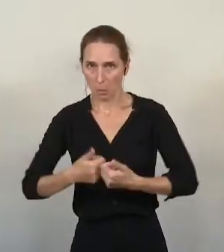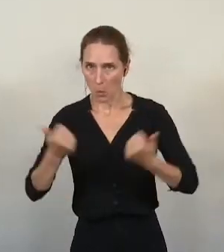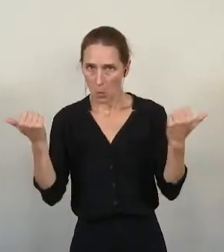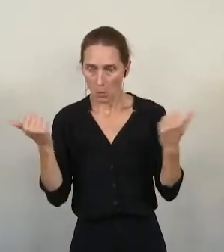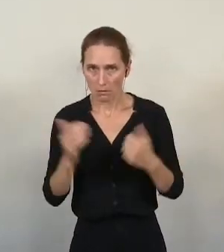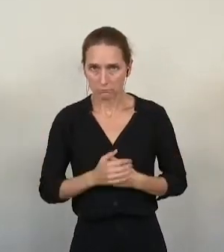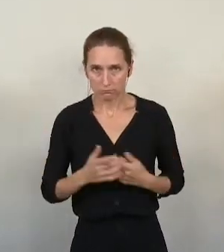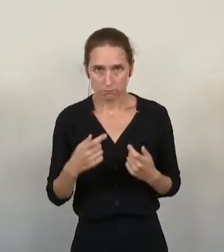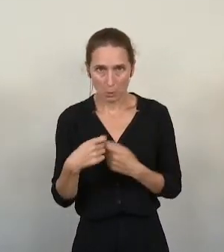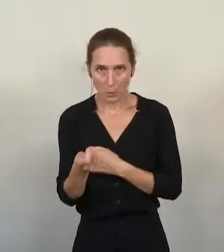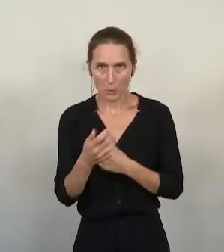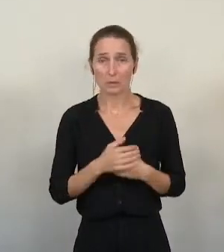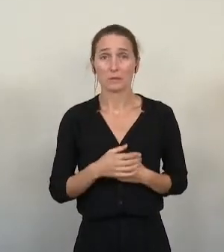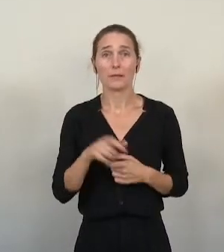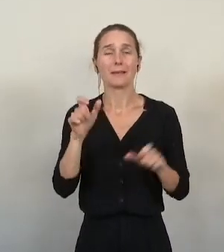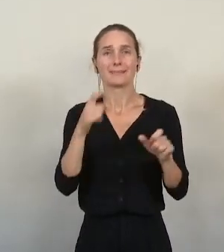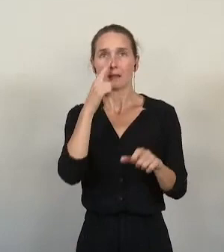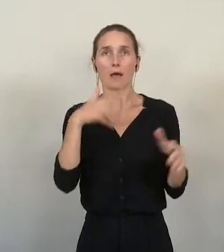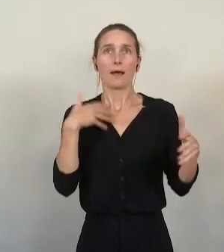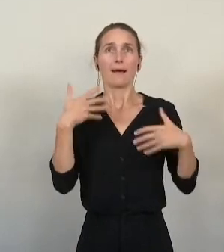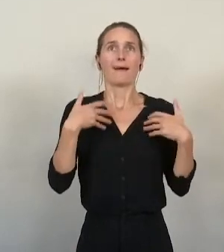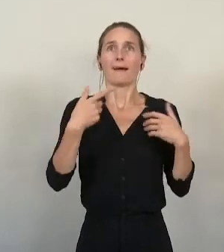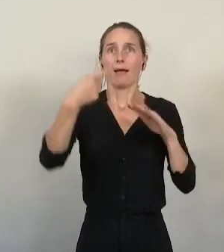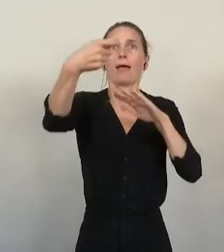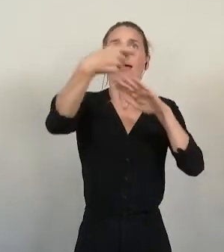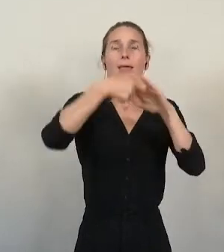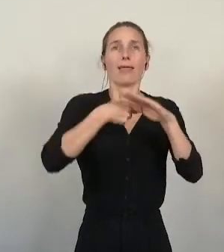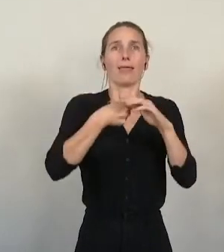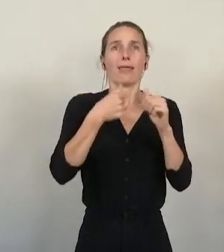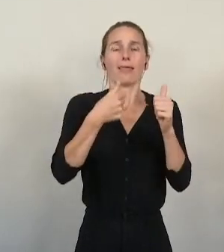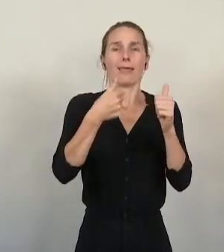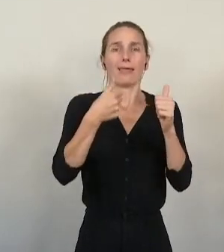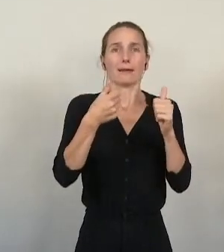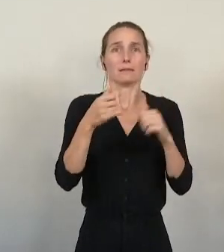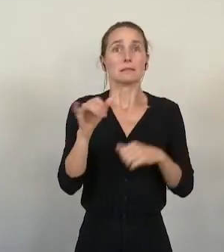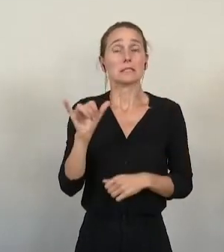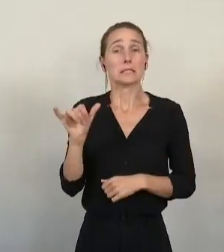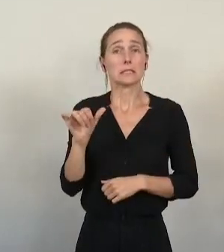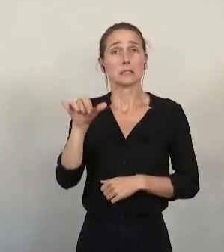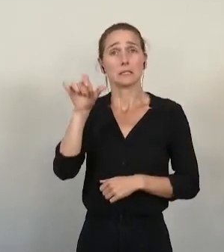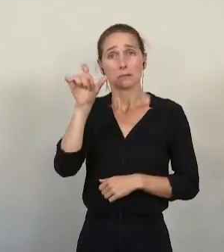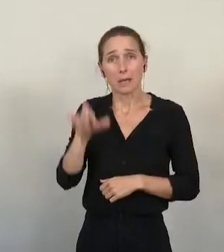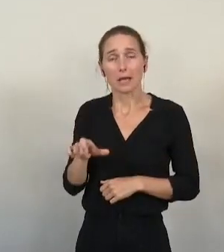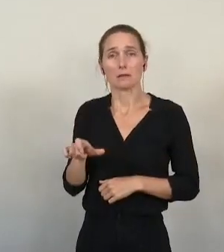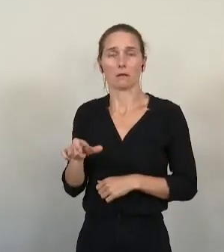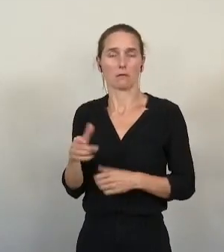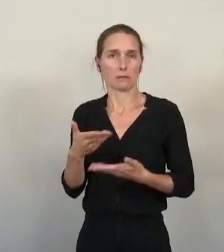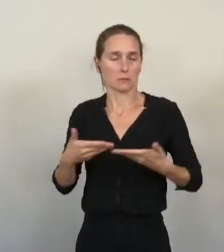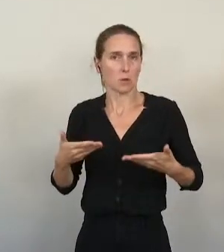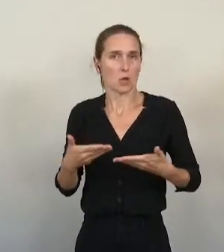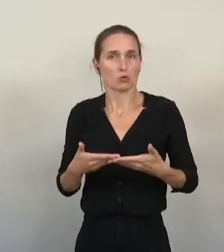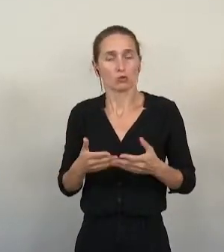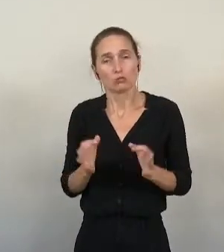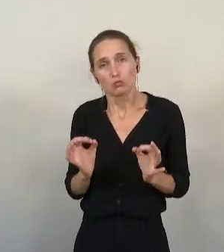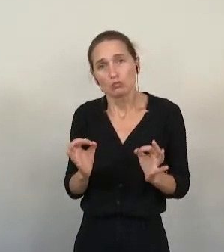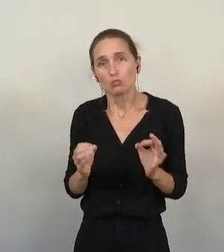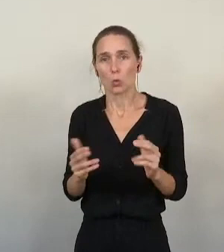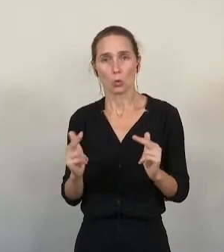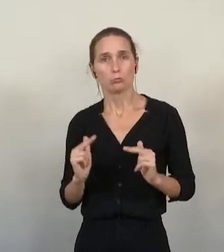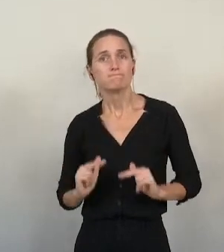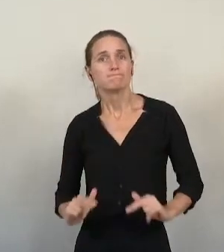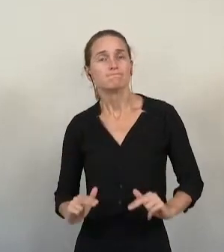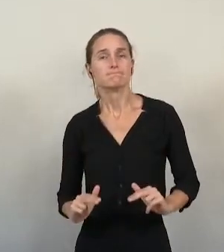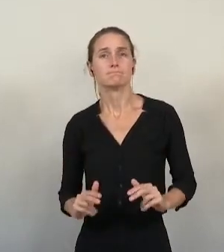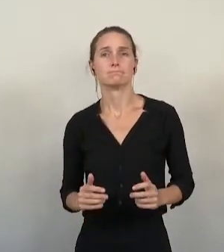Ceux qui peuvent espérer de bons montants sont les propriétaires modestes et très modestes. Un couple de deux